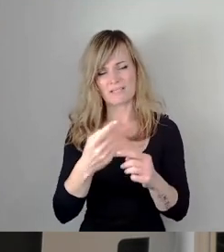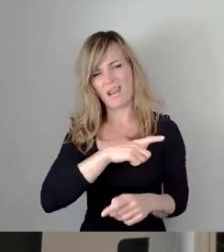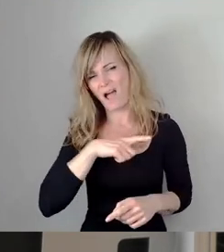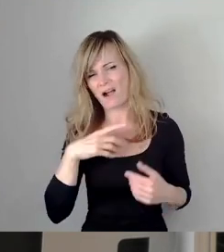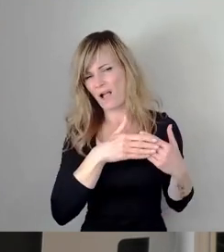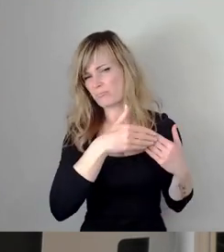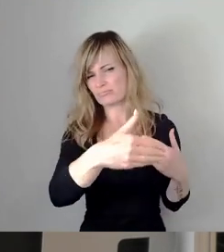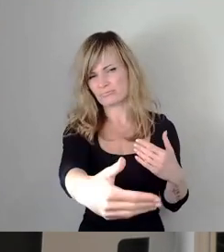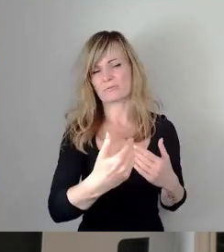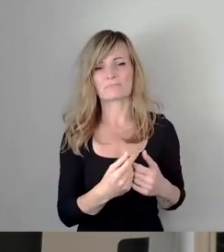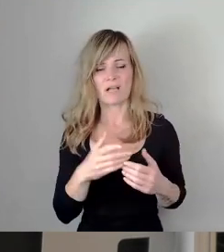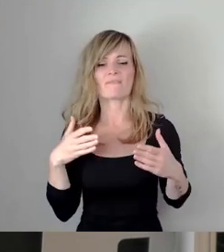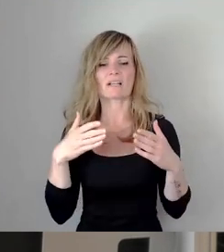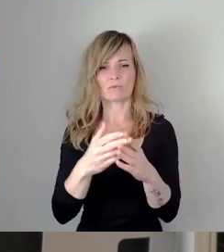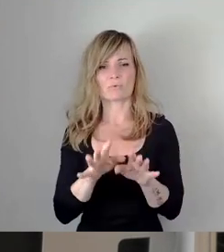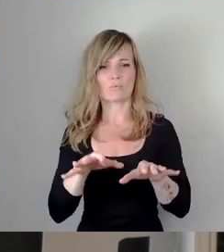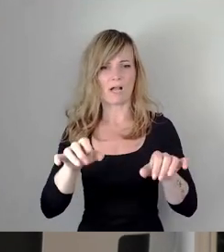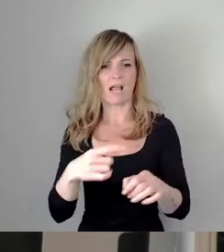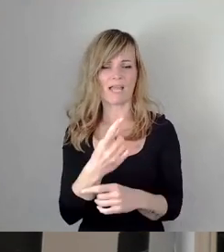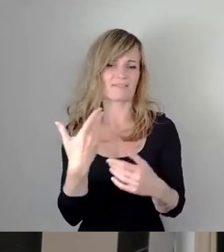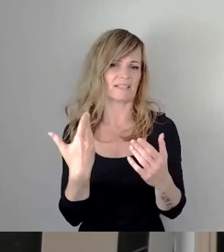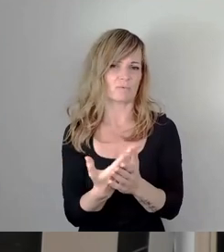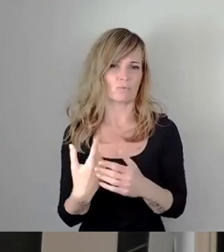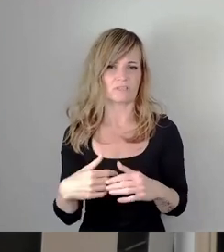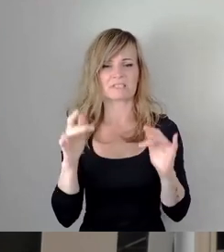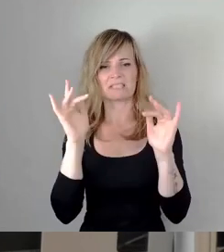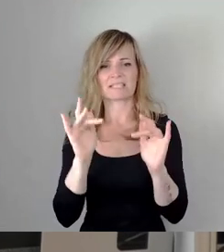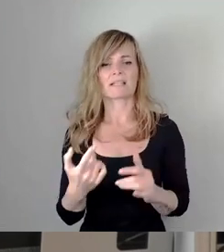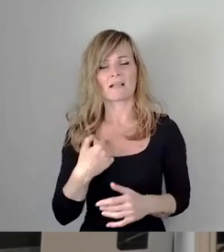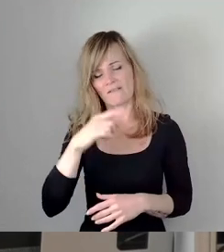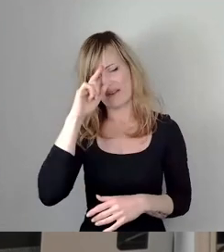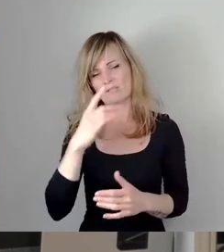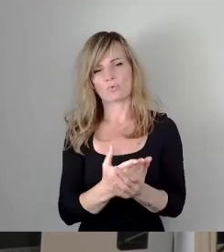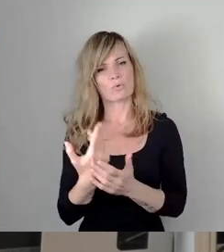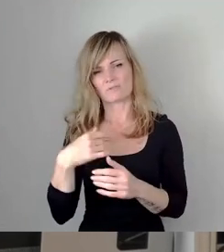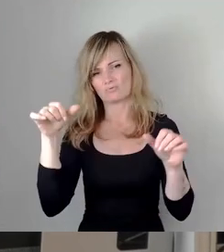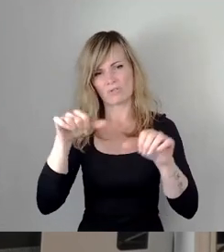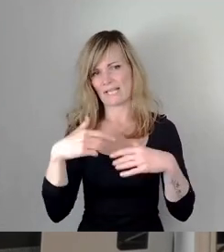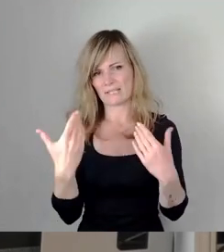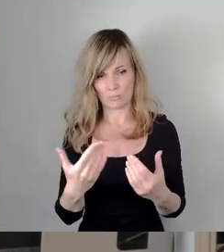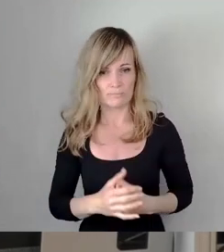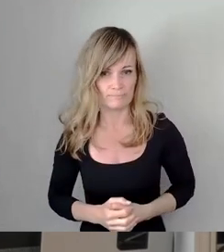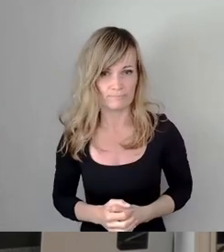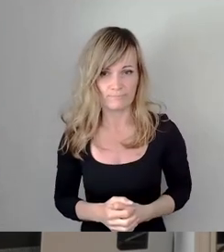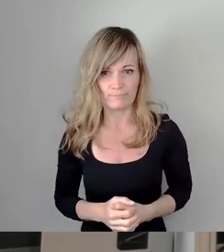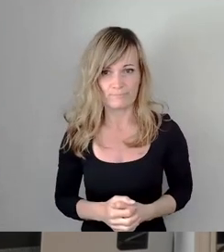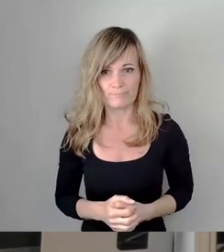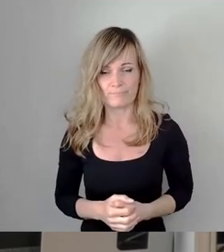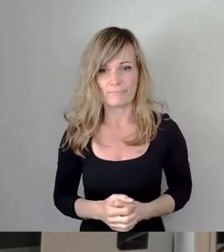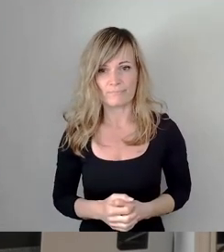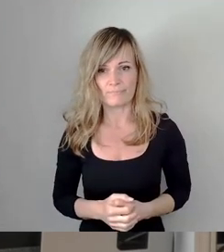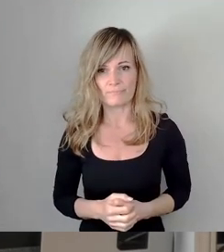glaube ich, fraktionsübergreifend, steht es in der Kritik. Wir sind uns da einig, dass das ungünstig ist, denn es sind so